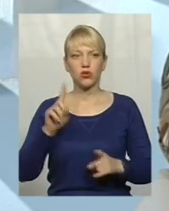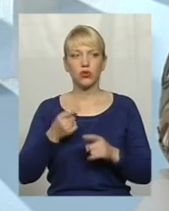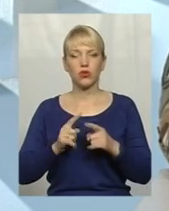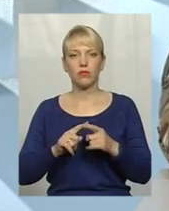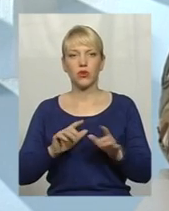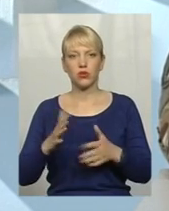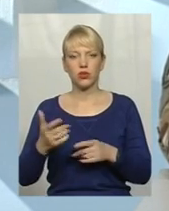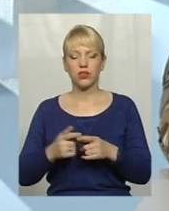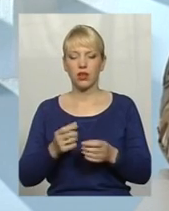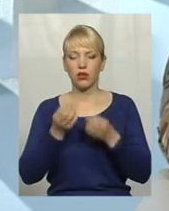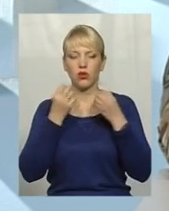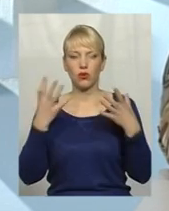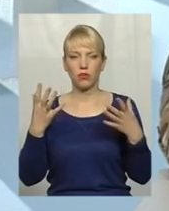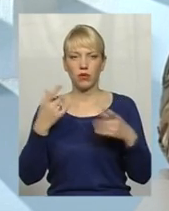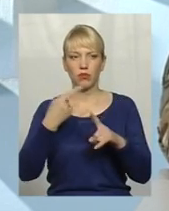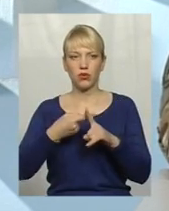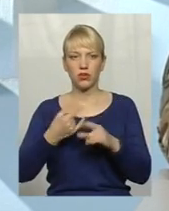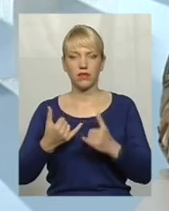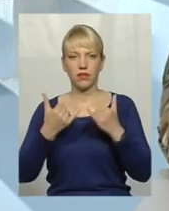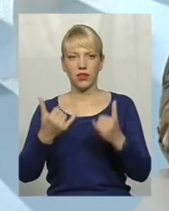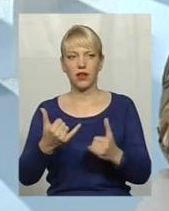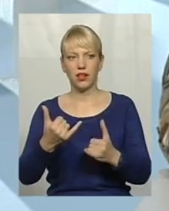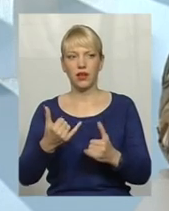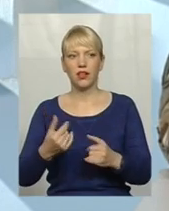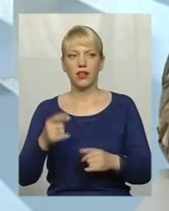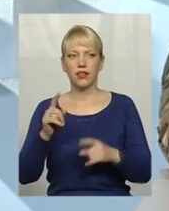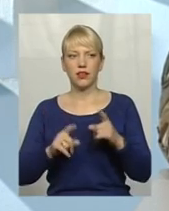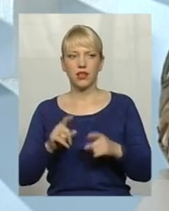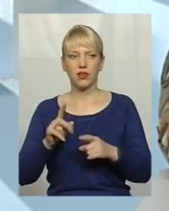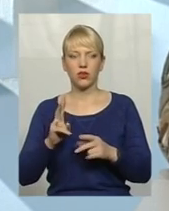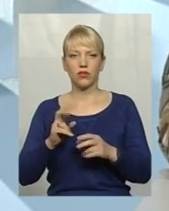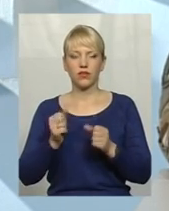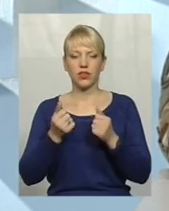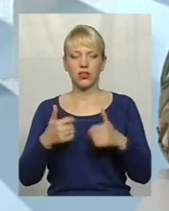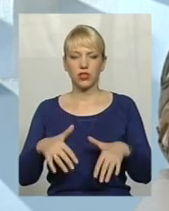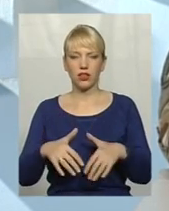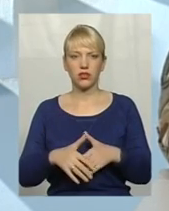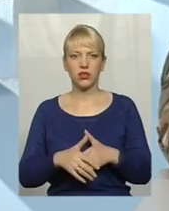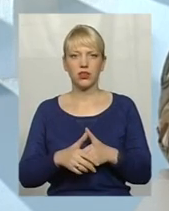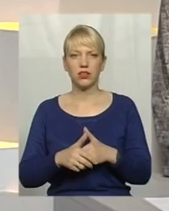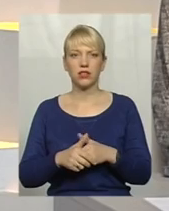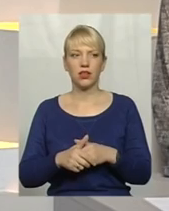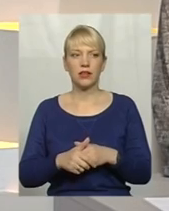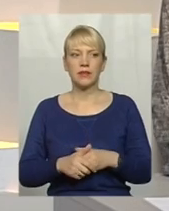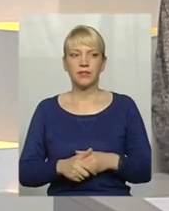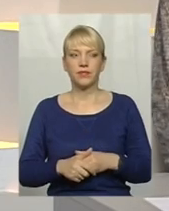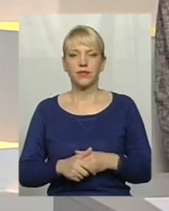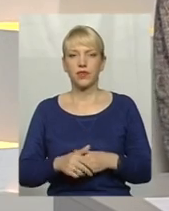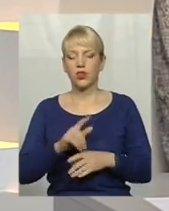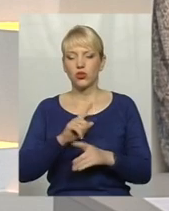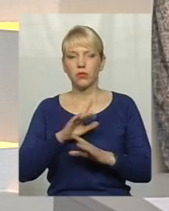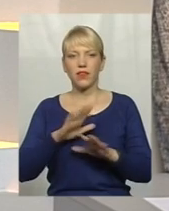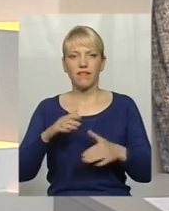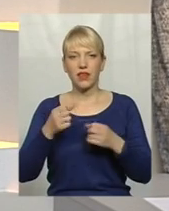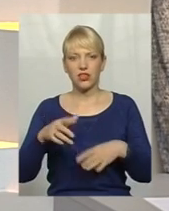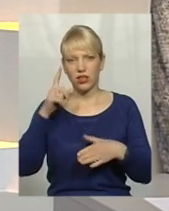дуже добрий позитив для людей, які не втрачають надію. Скажіть, будь ласка, чи можемо ми говорити,